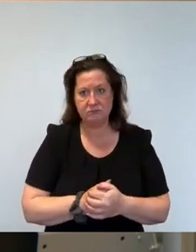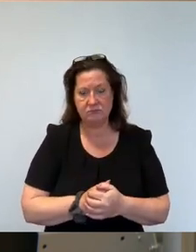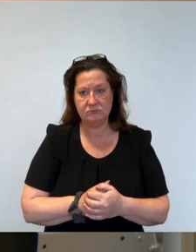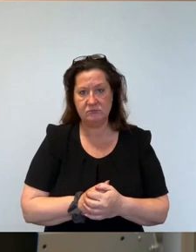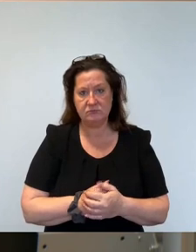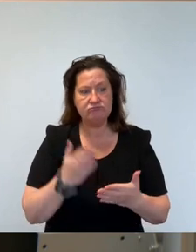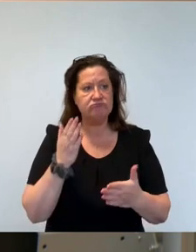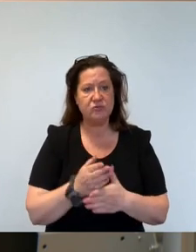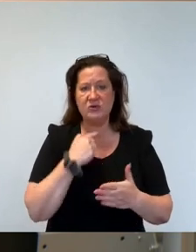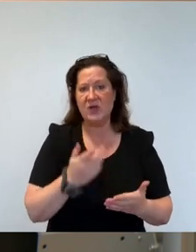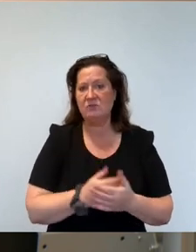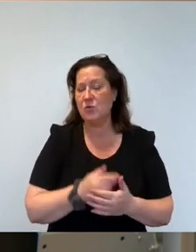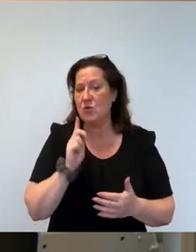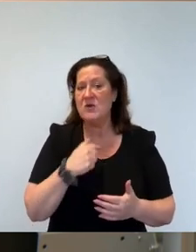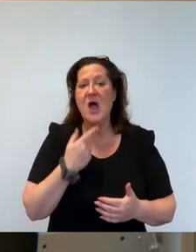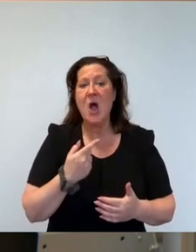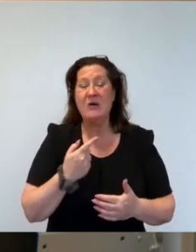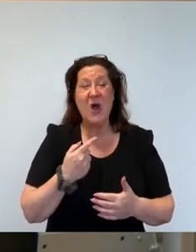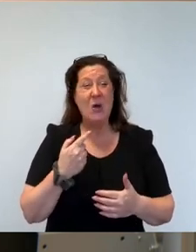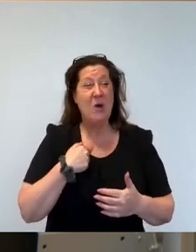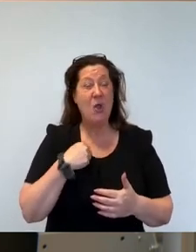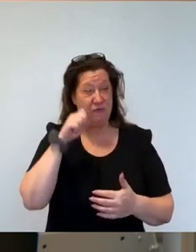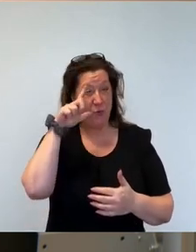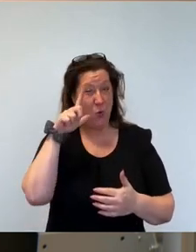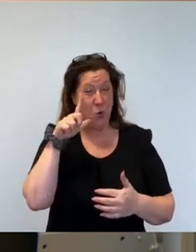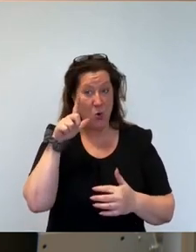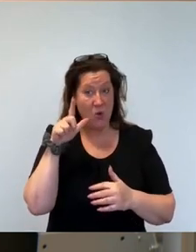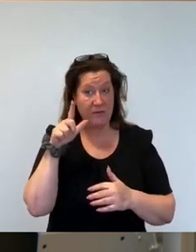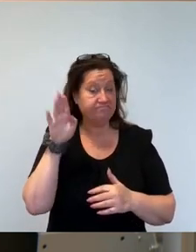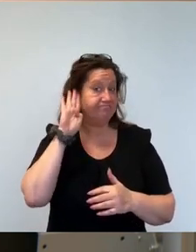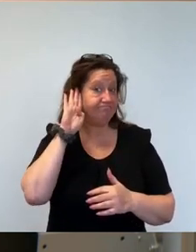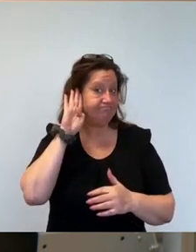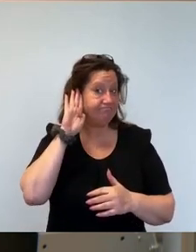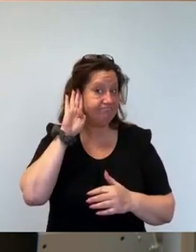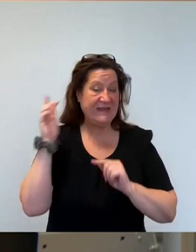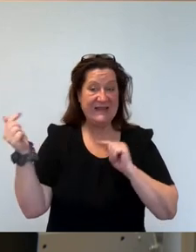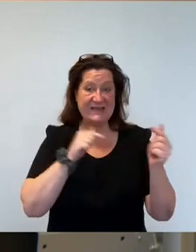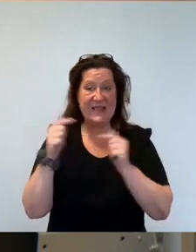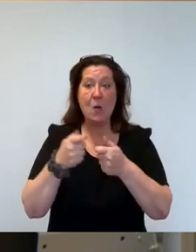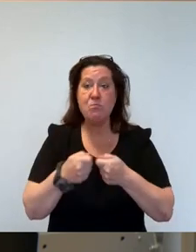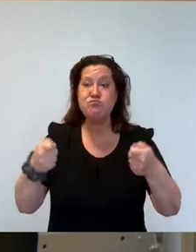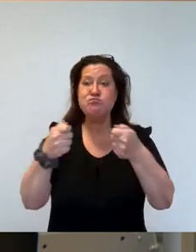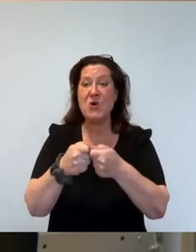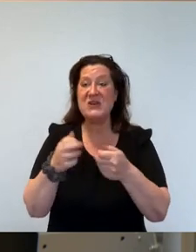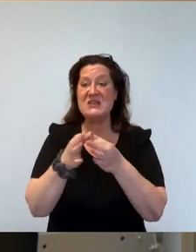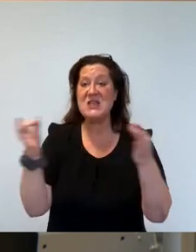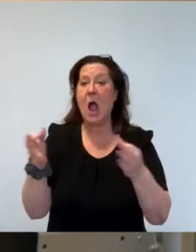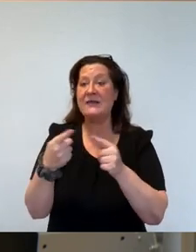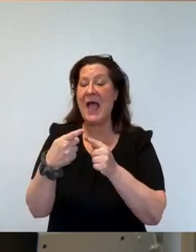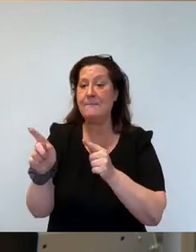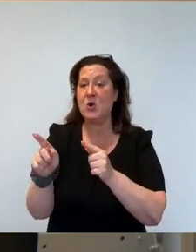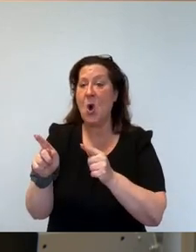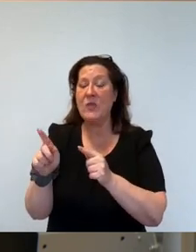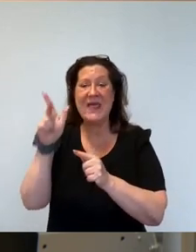wie gesagt, heute früh gab es die Diskussion und Ihr Bundestagsabgeordneter, der Herr Autrich, hat auch gesprochen.